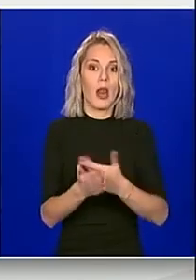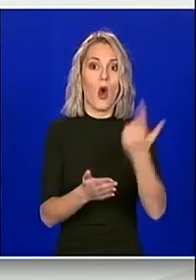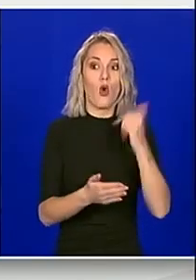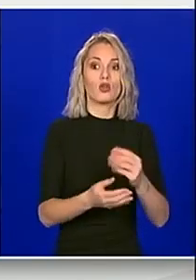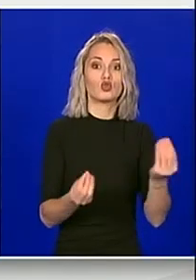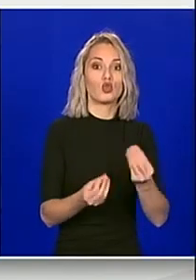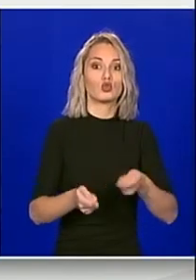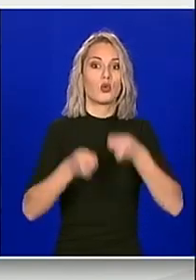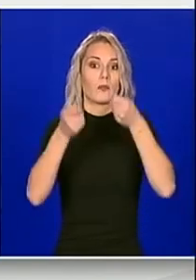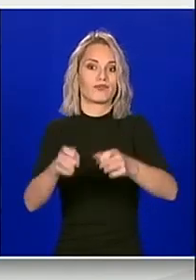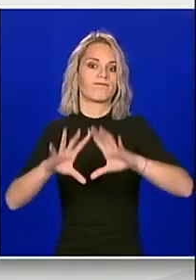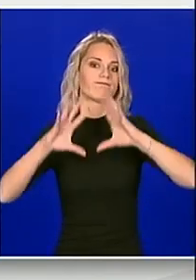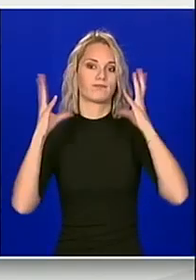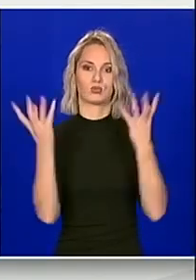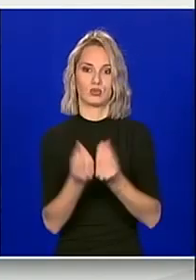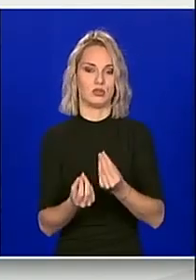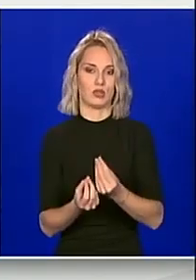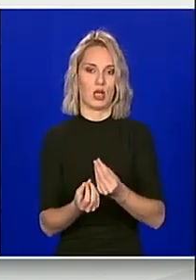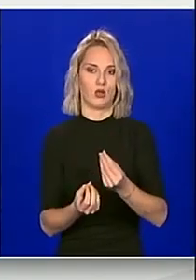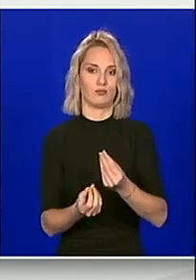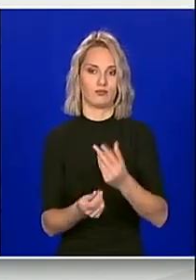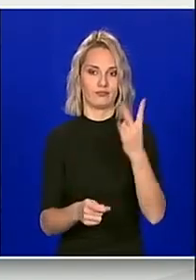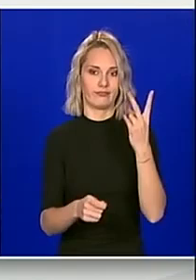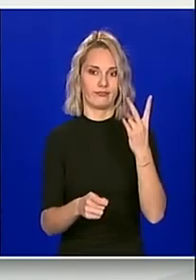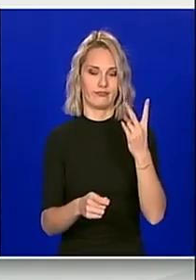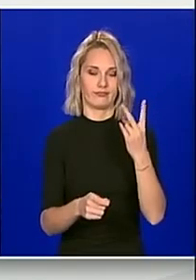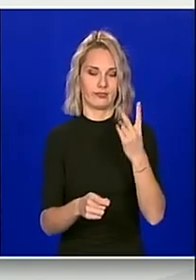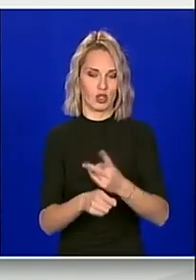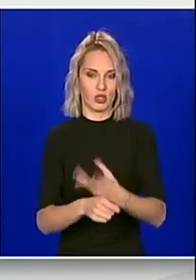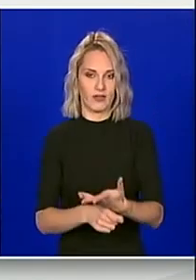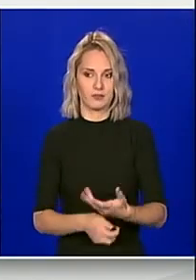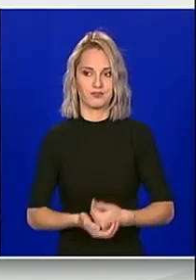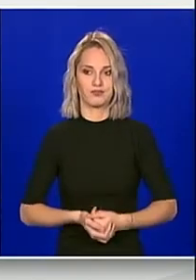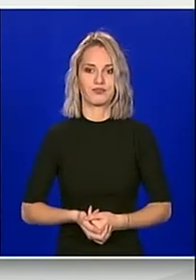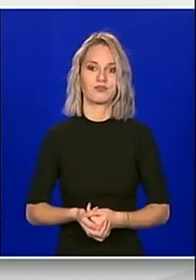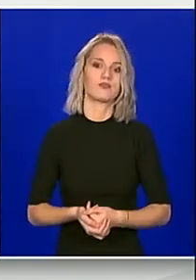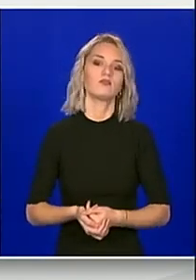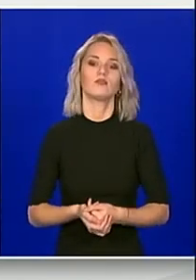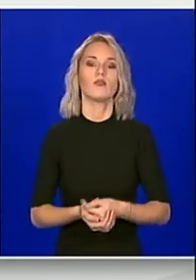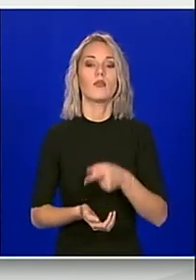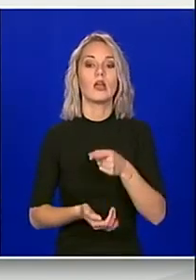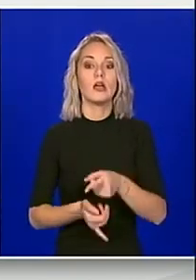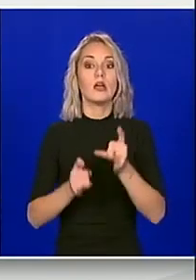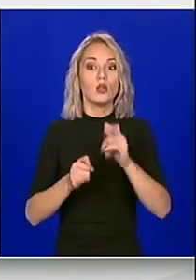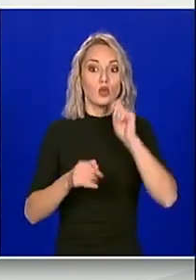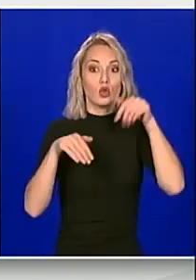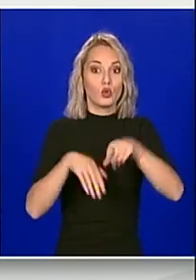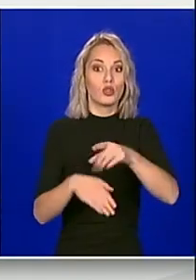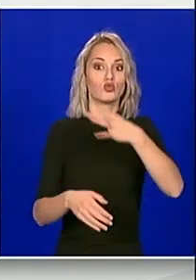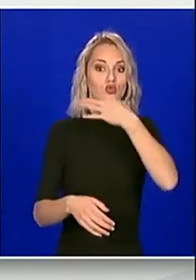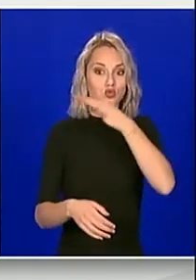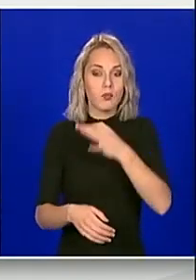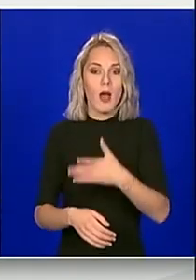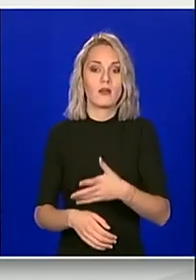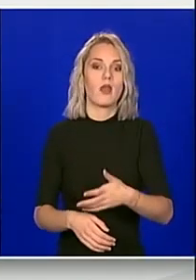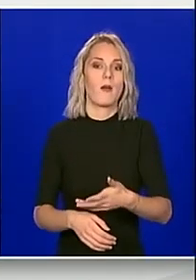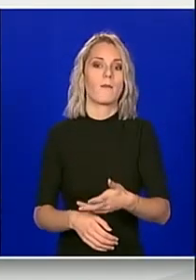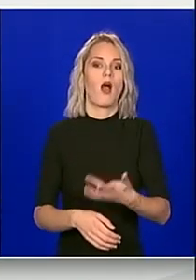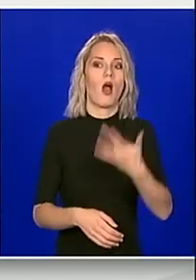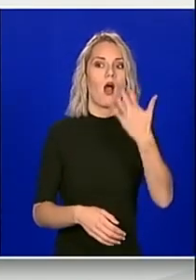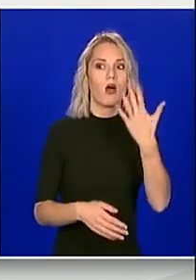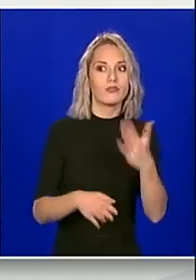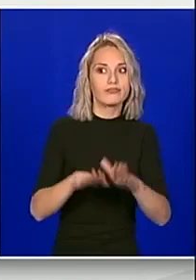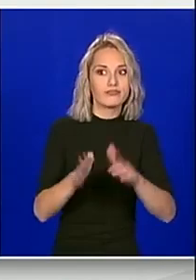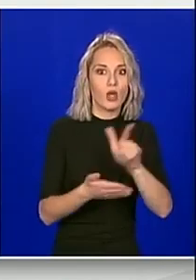donesene na razini nacionalnog stožera i građani u tim županijama već jedno vrijeme